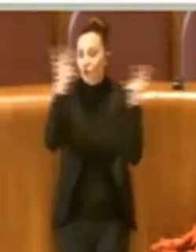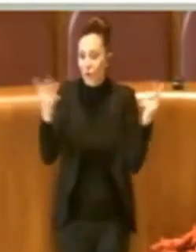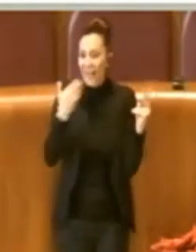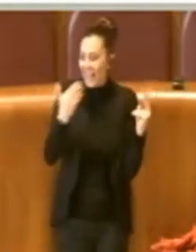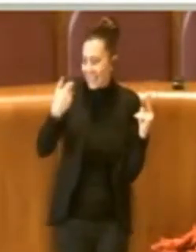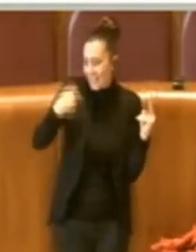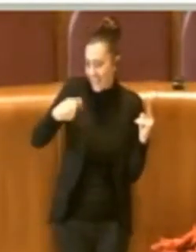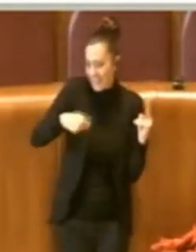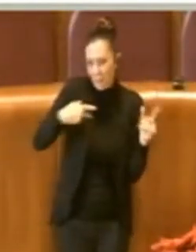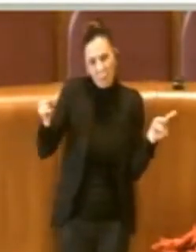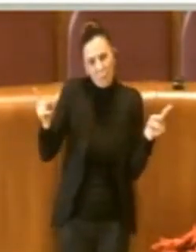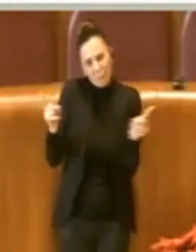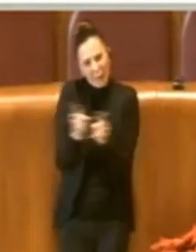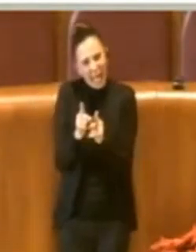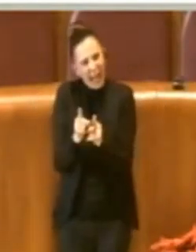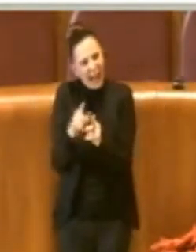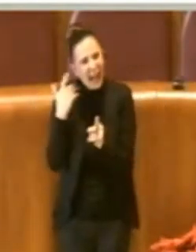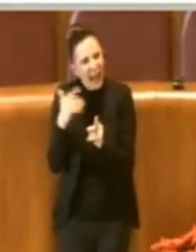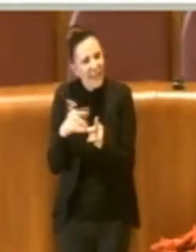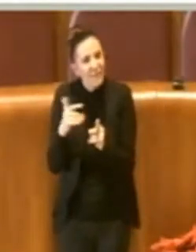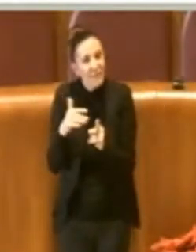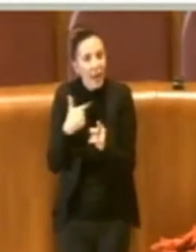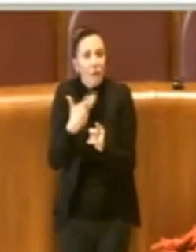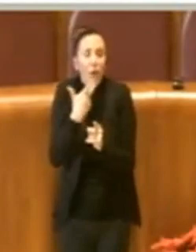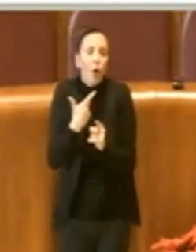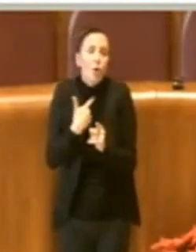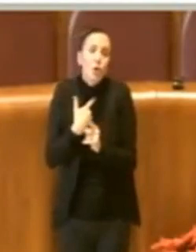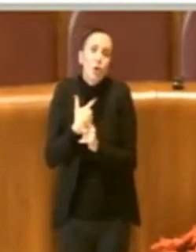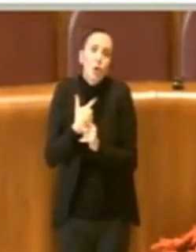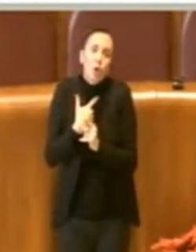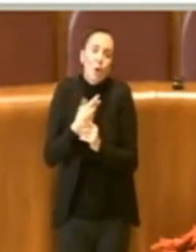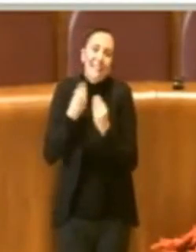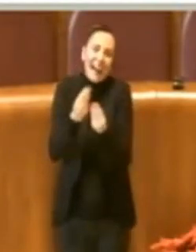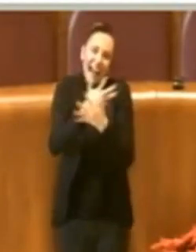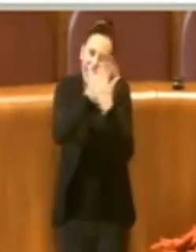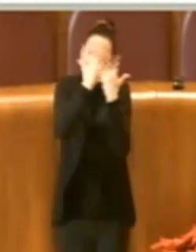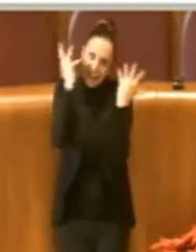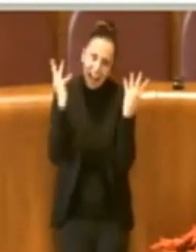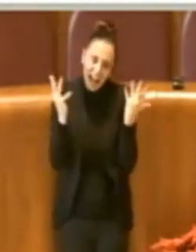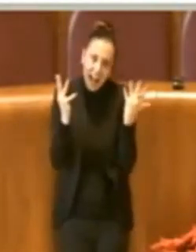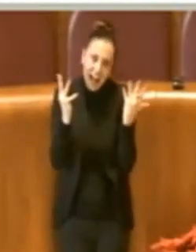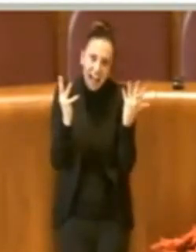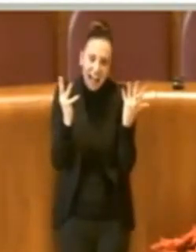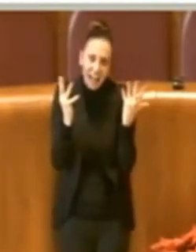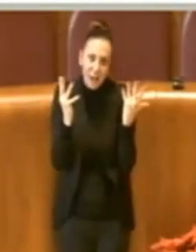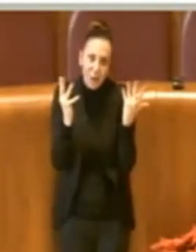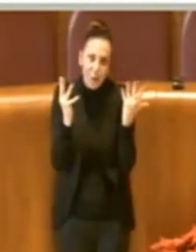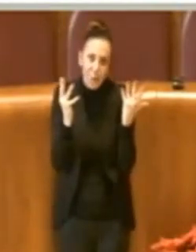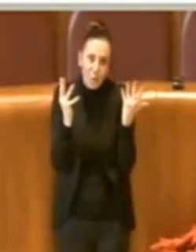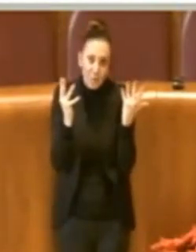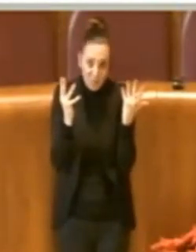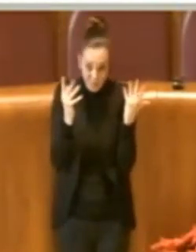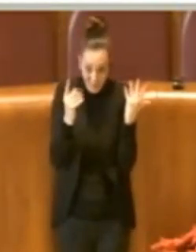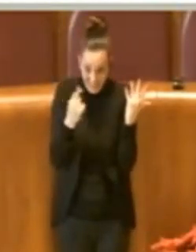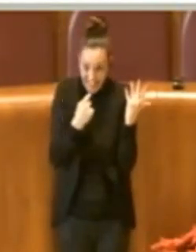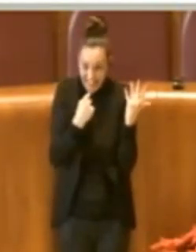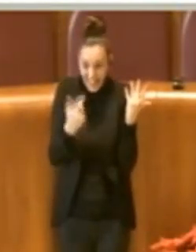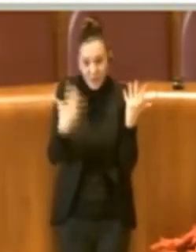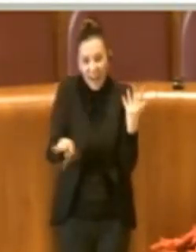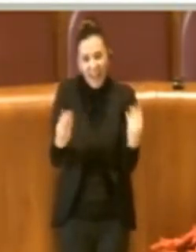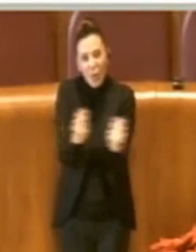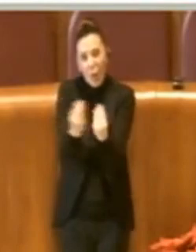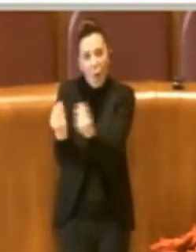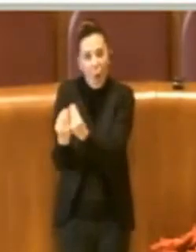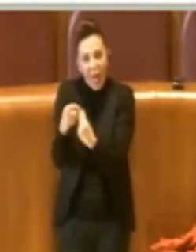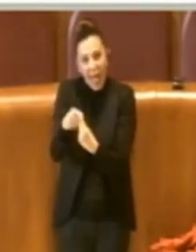Molto brevemente per fare un po' di chiarezza su quanto detto dai colleghi